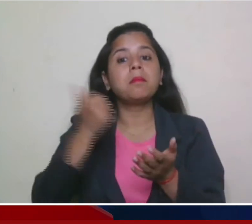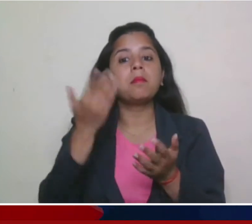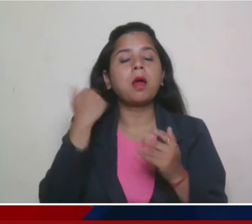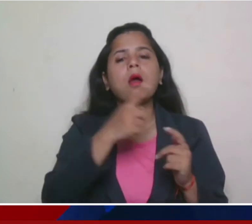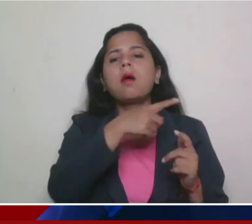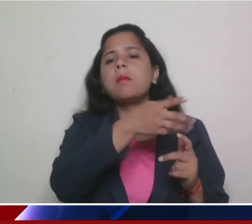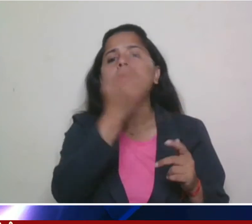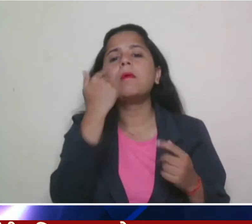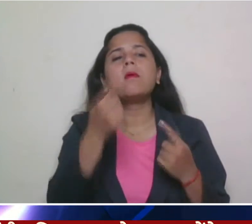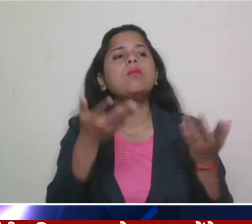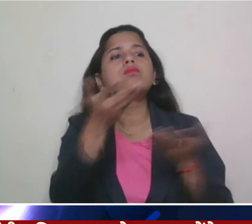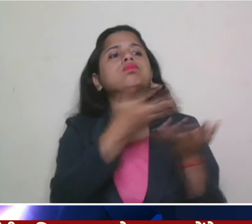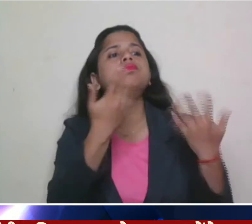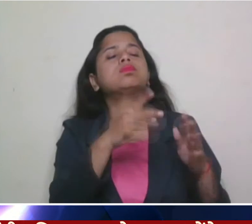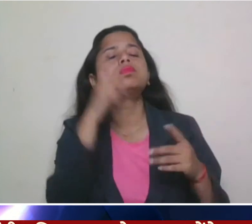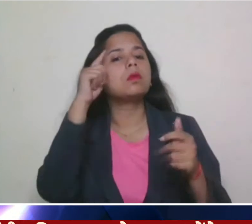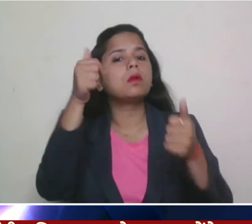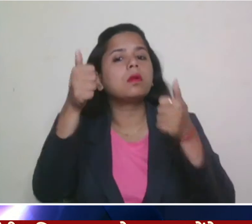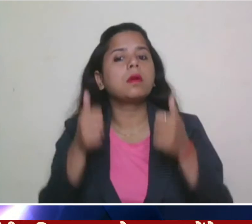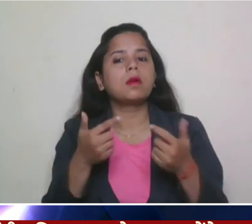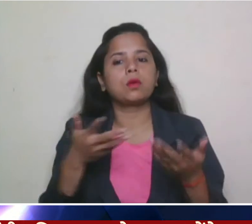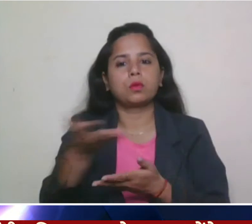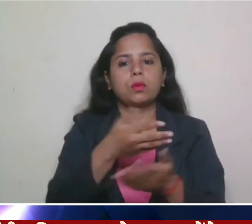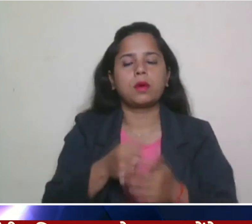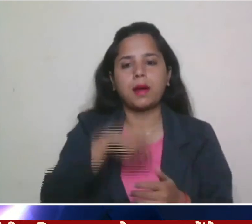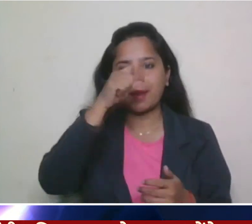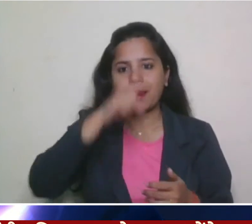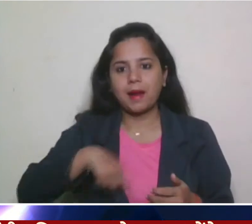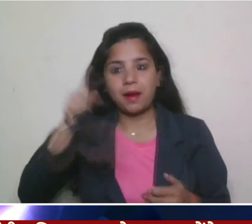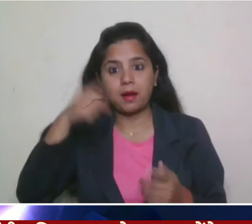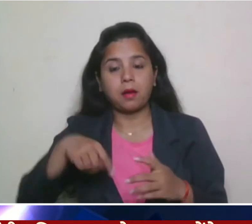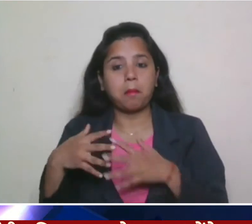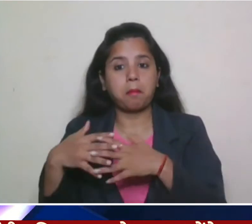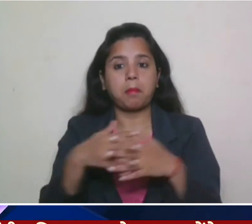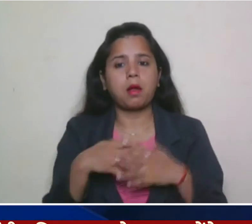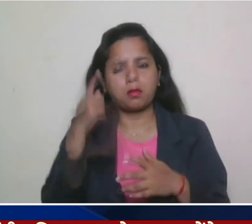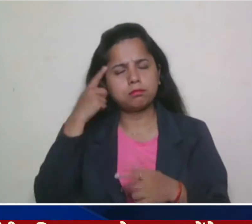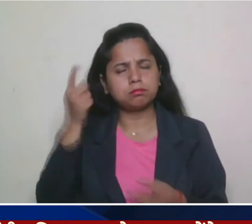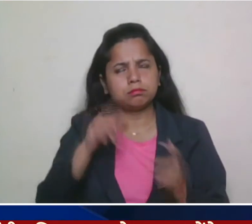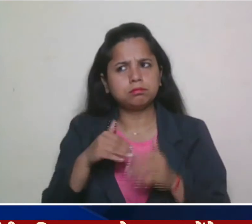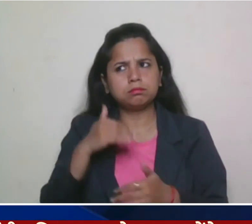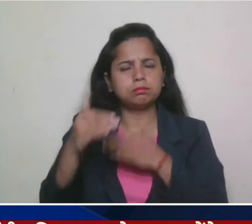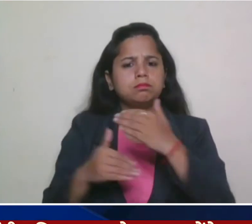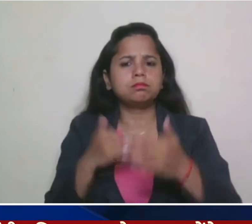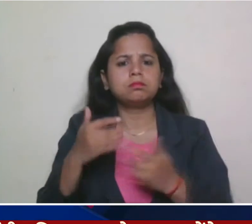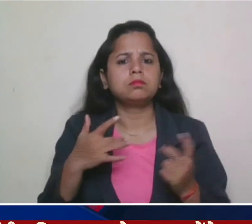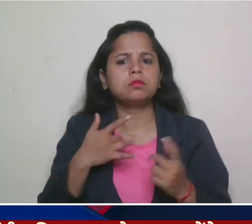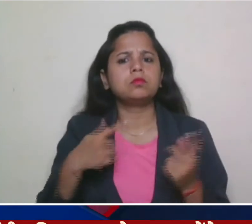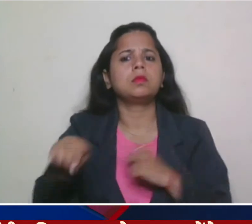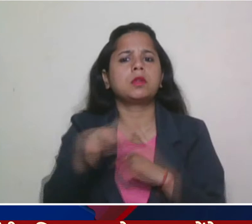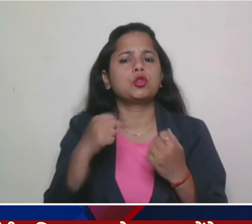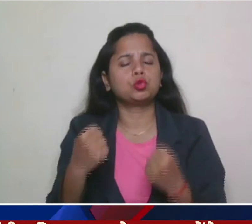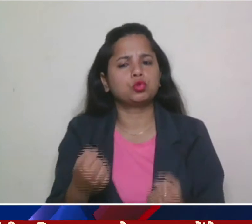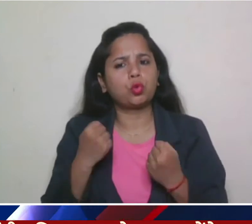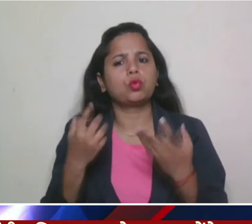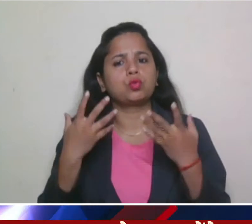बैठक उदेश अमेरिका भारत व्यापक वेश्विक रुदिक साज़िदारी को गेहरा करना था